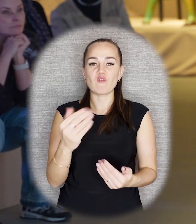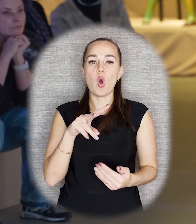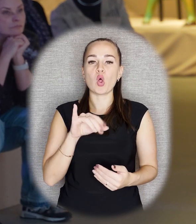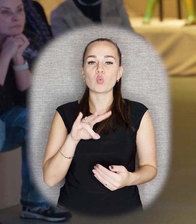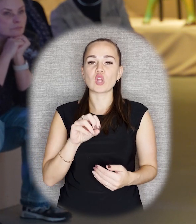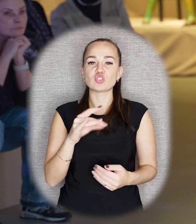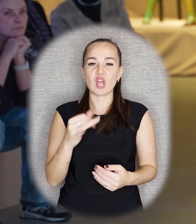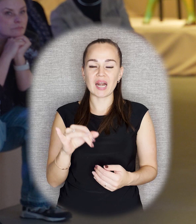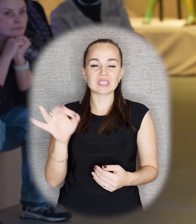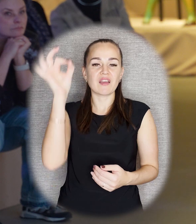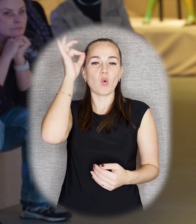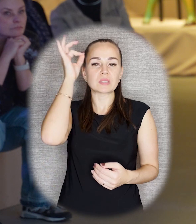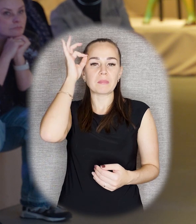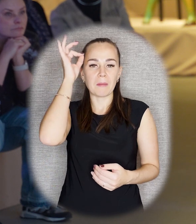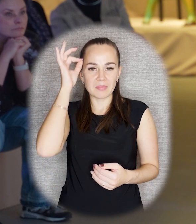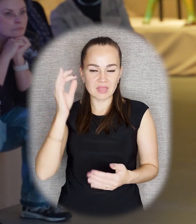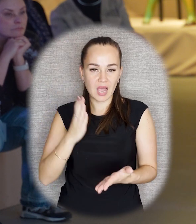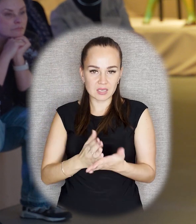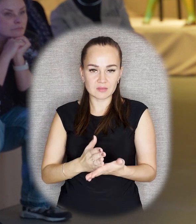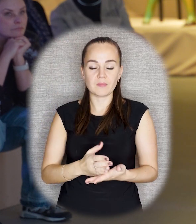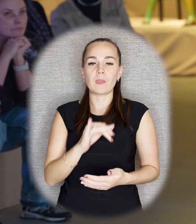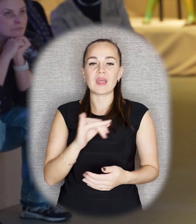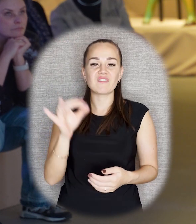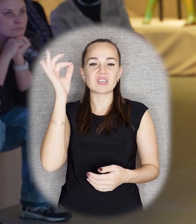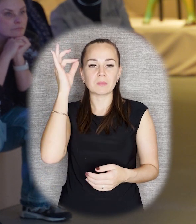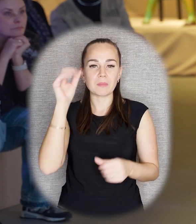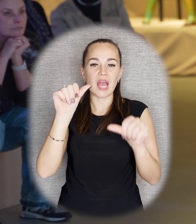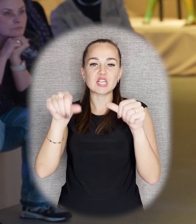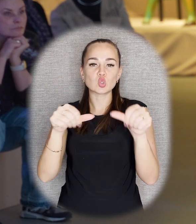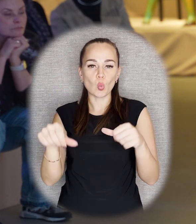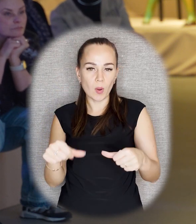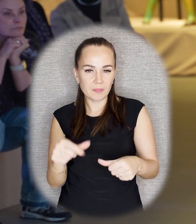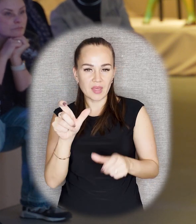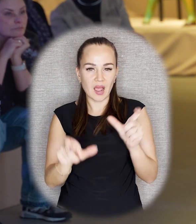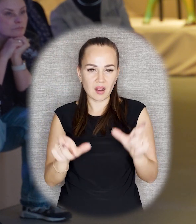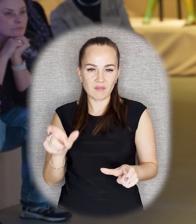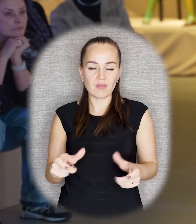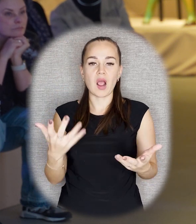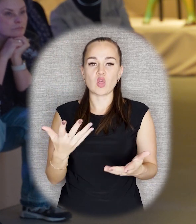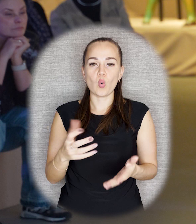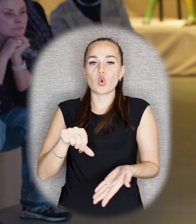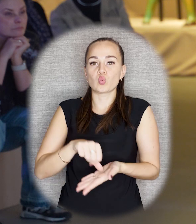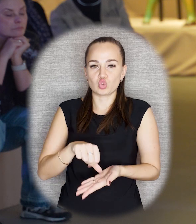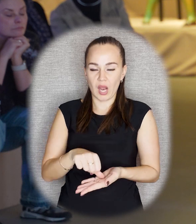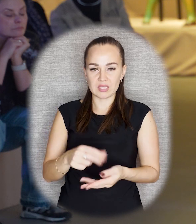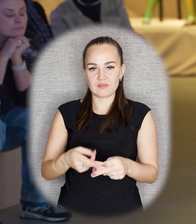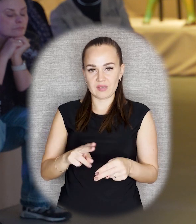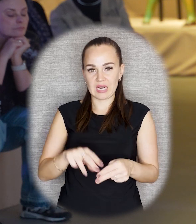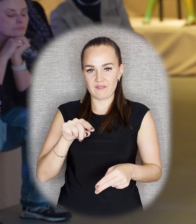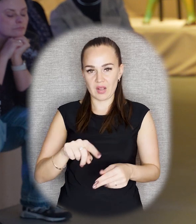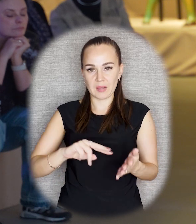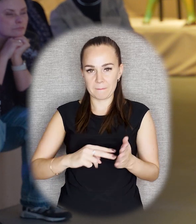статьи Луначарского, воспоминания Луначарского и воспоминания, опять же, скульпторов, которые в плане участвовали.